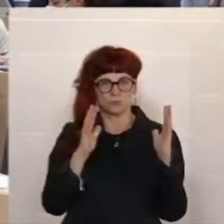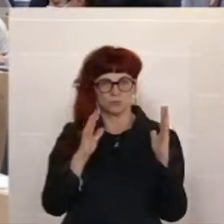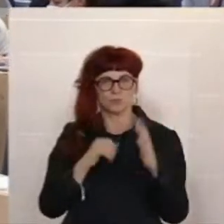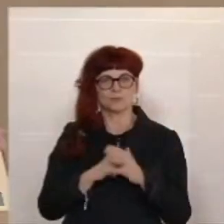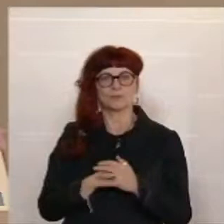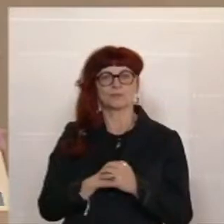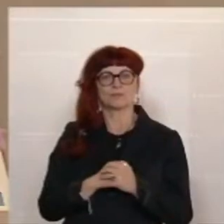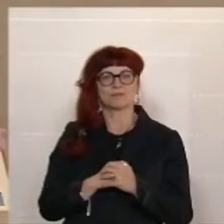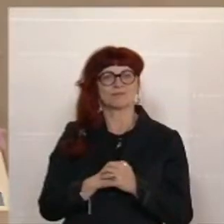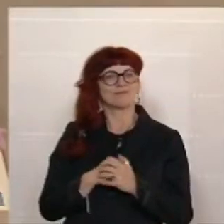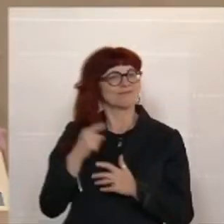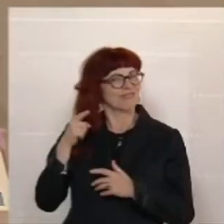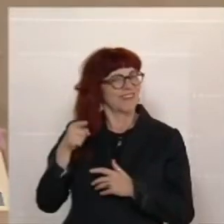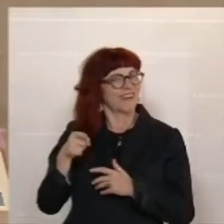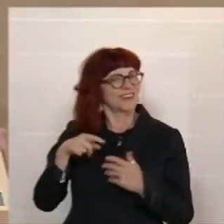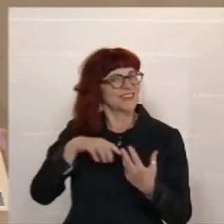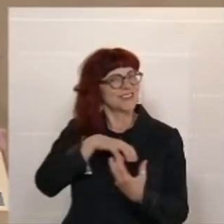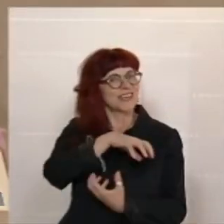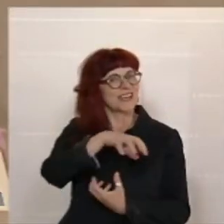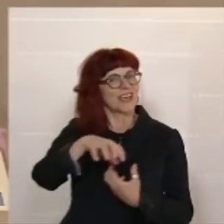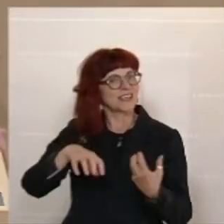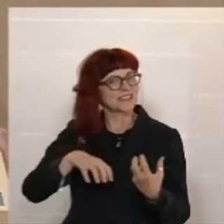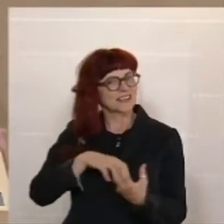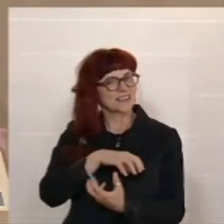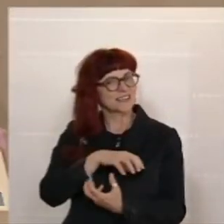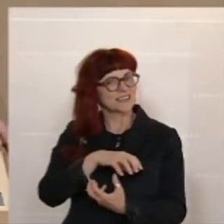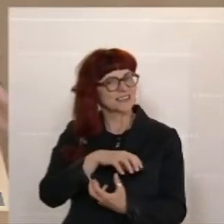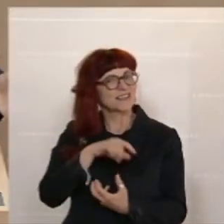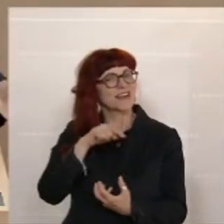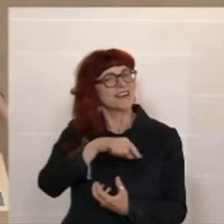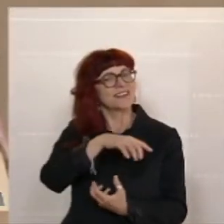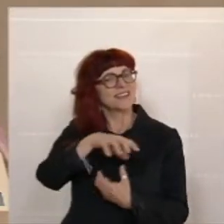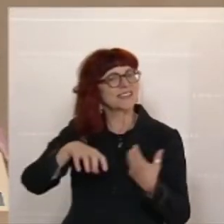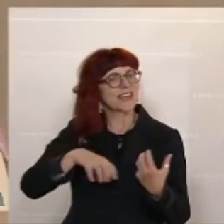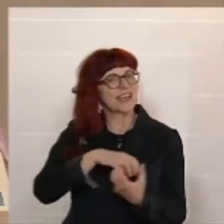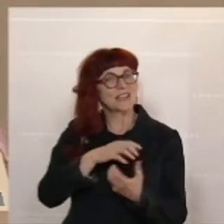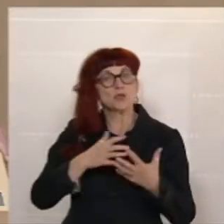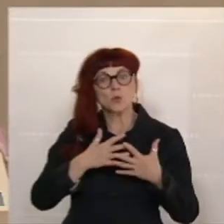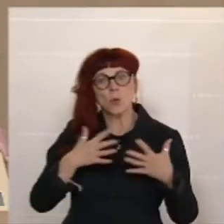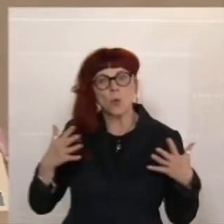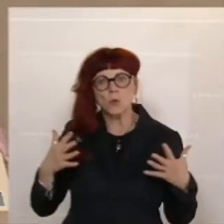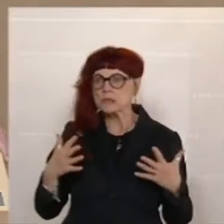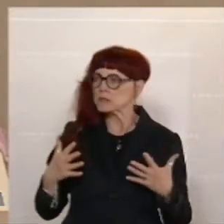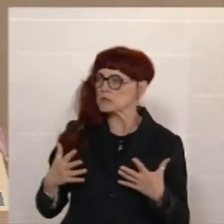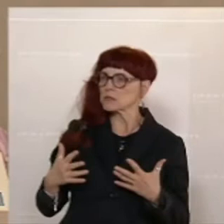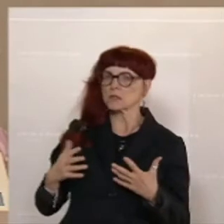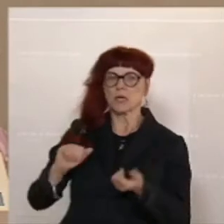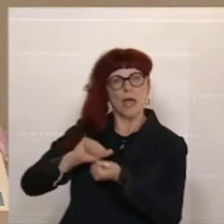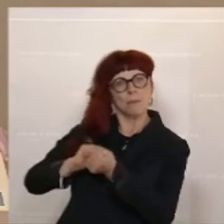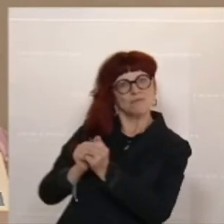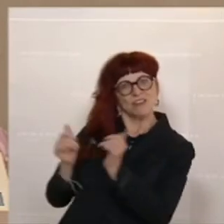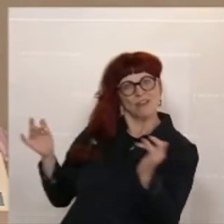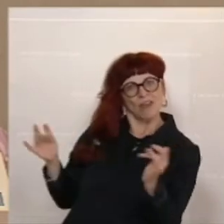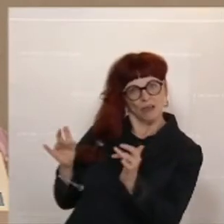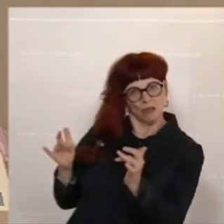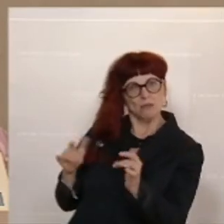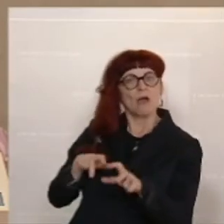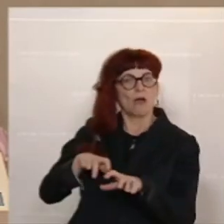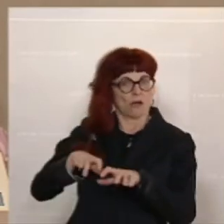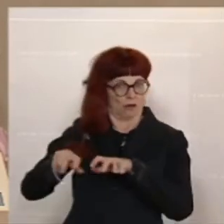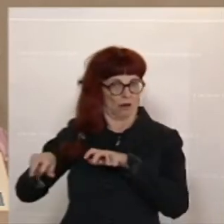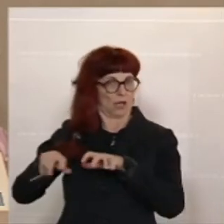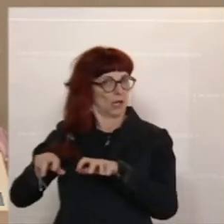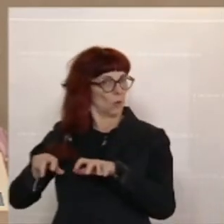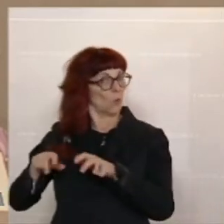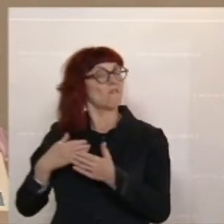Sich diesen großen Krisen entgegenzustellen als Regierung heißt aber